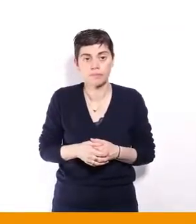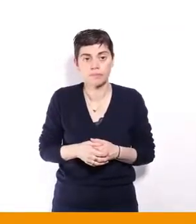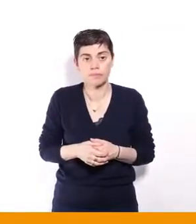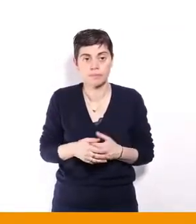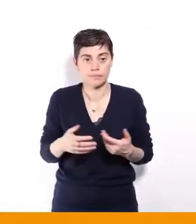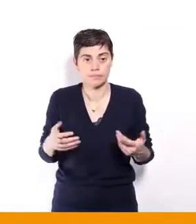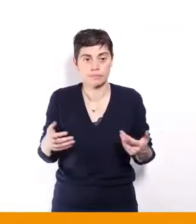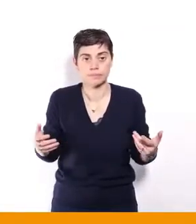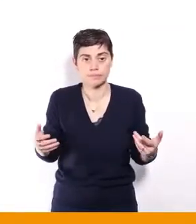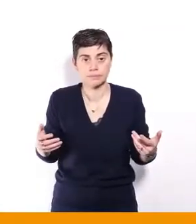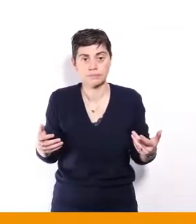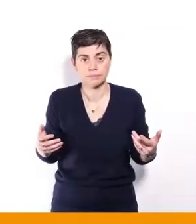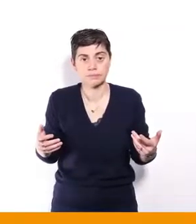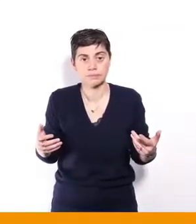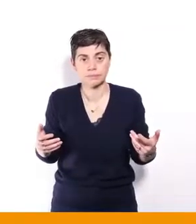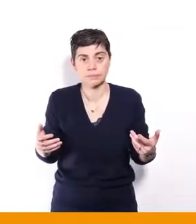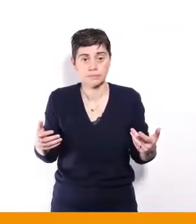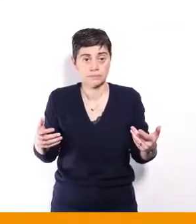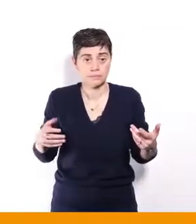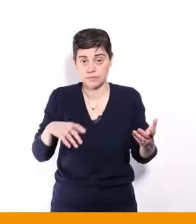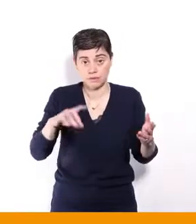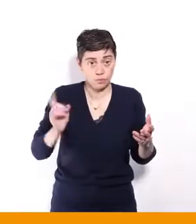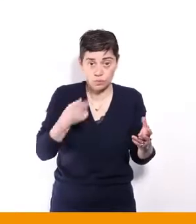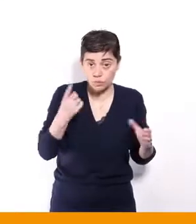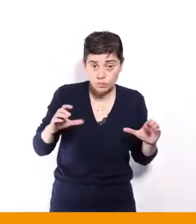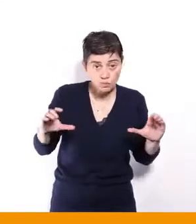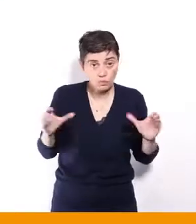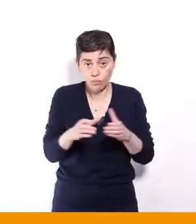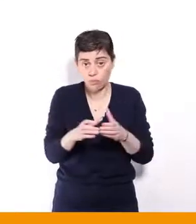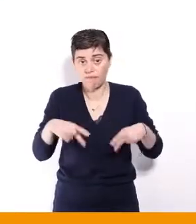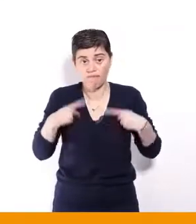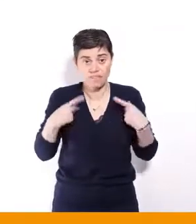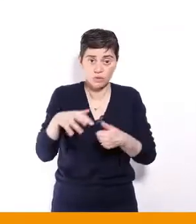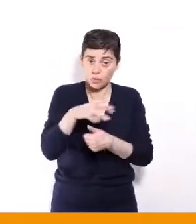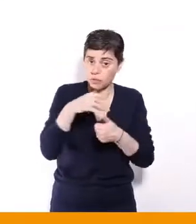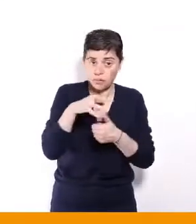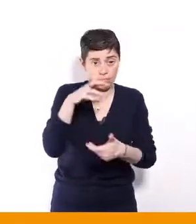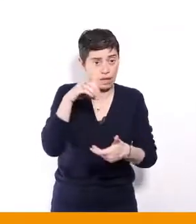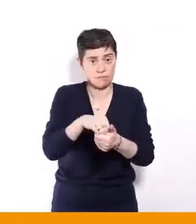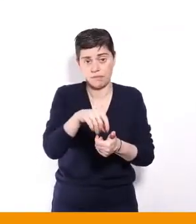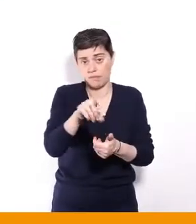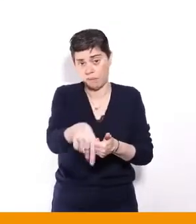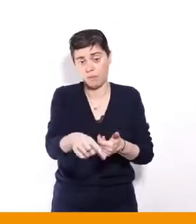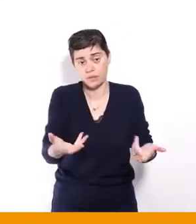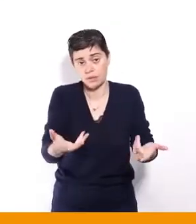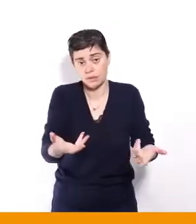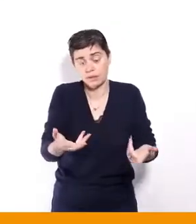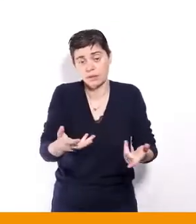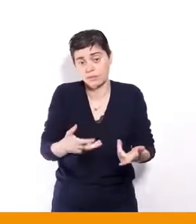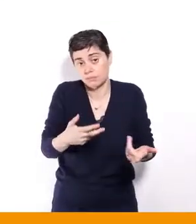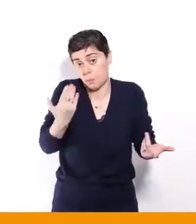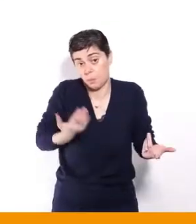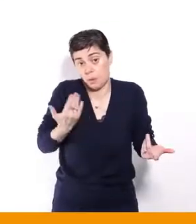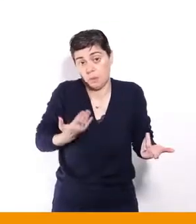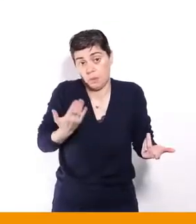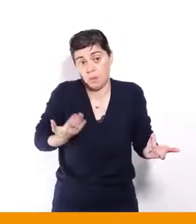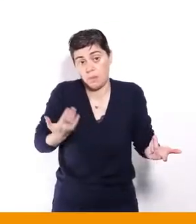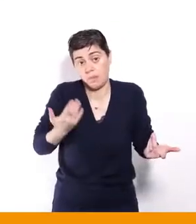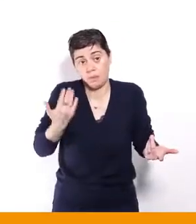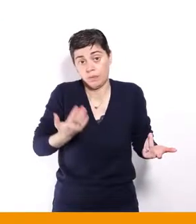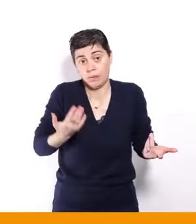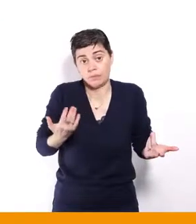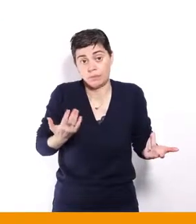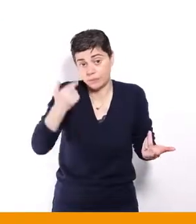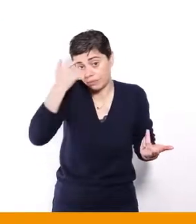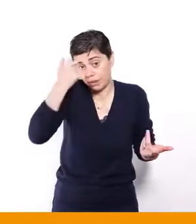à l'effort collectif, à la vie sociale. Je pense que c'est une nécessité aussi, voilà, morale, morale